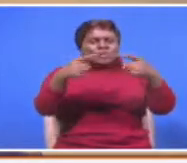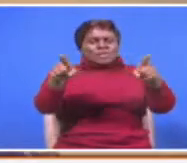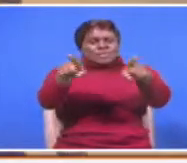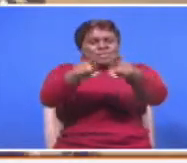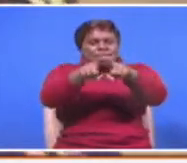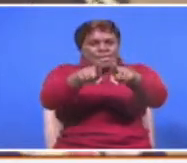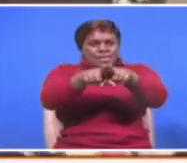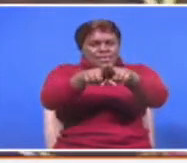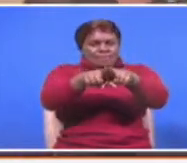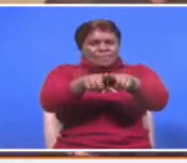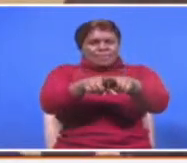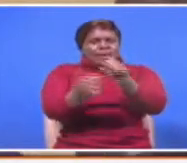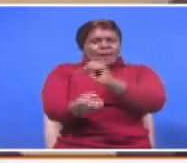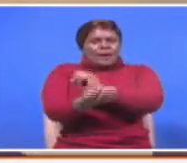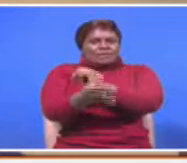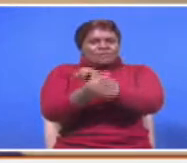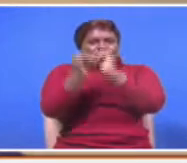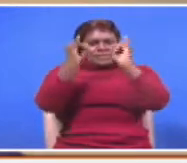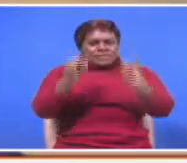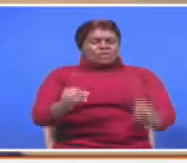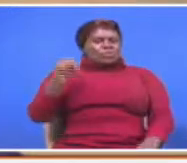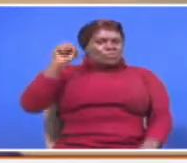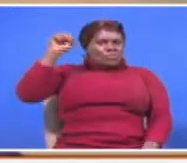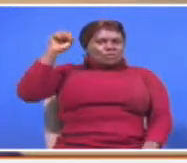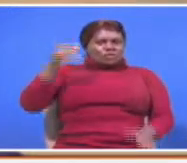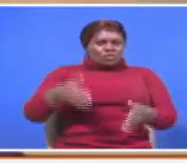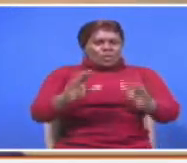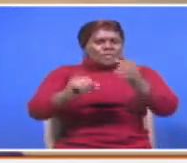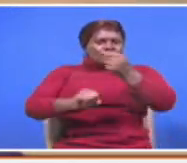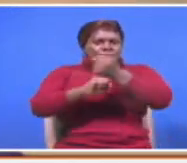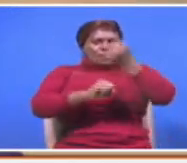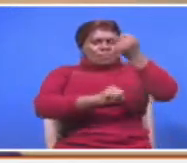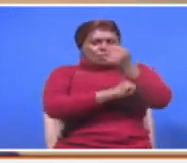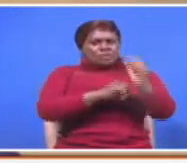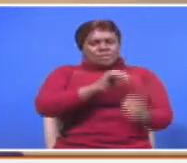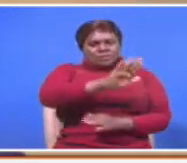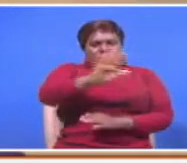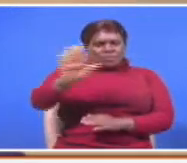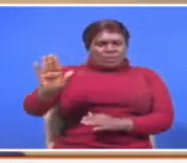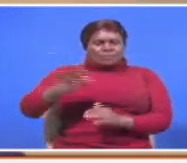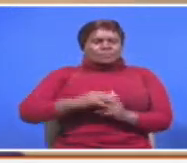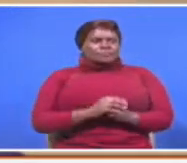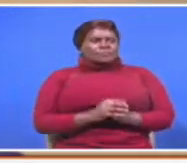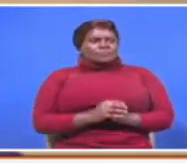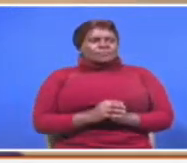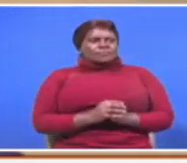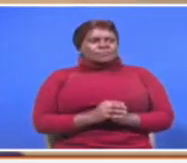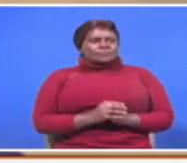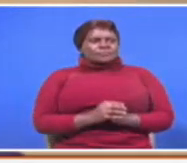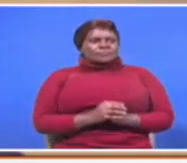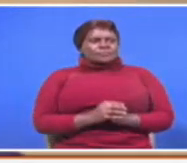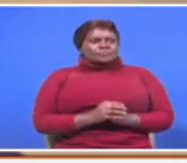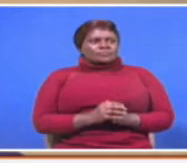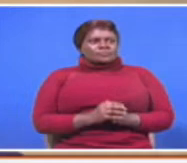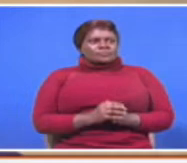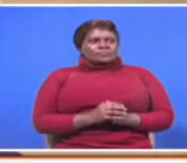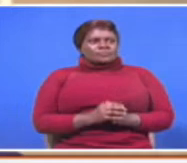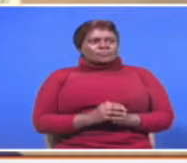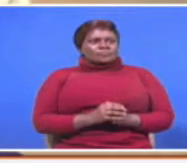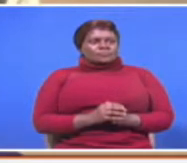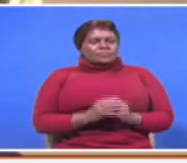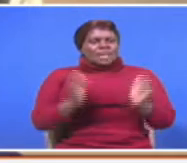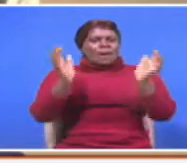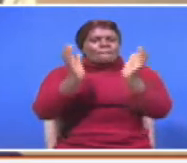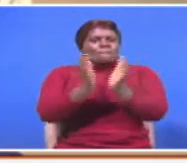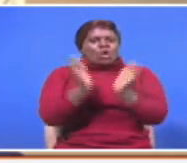vilevile kutua mwele keompia wakisiasa kwa ofosi wao. David Muthoka, KTN News, ni kiwa bondo,